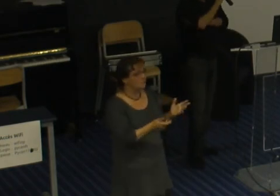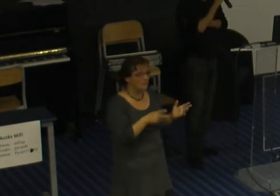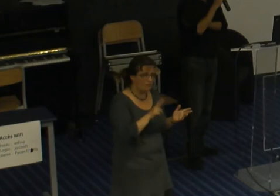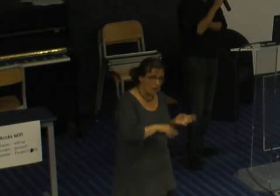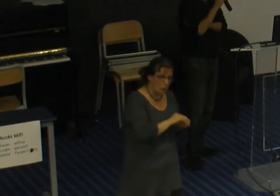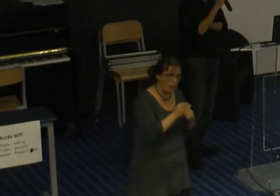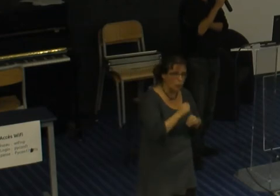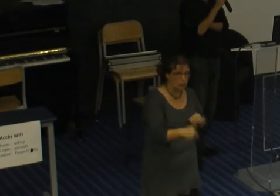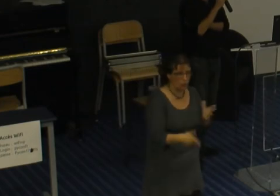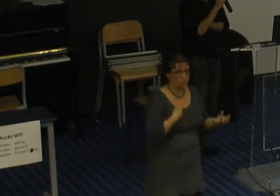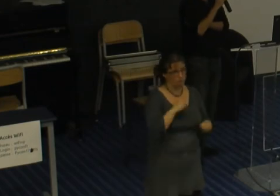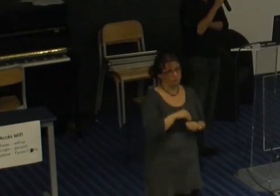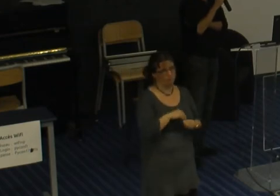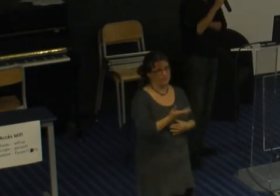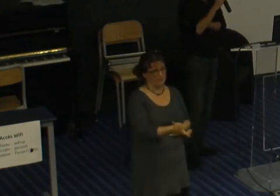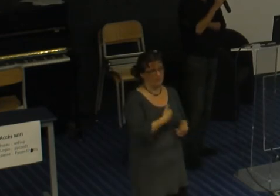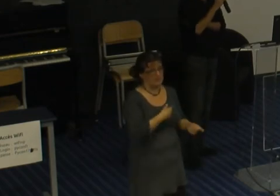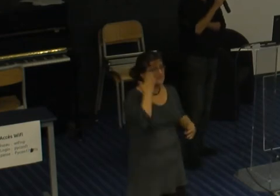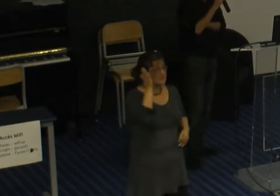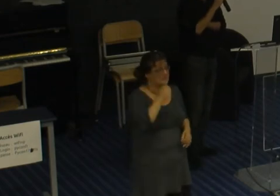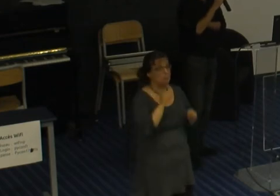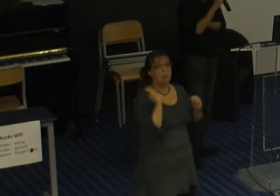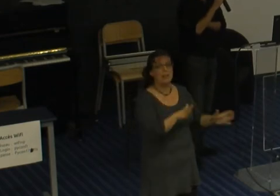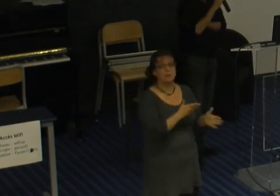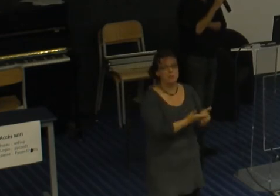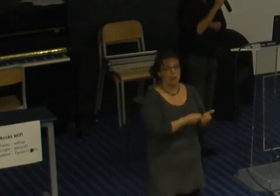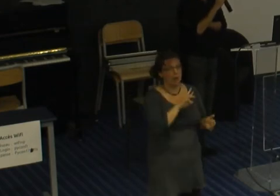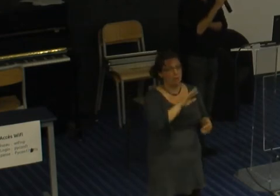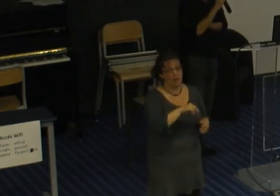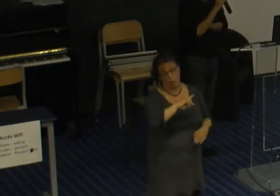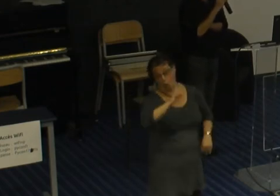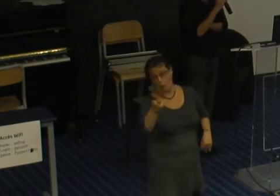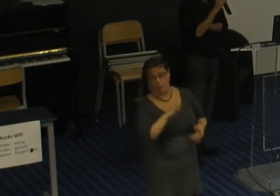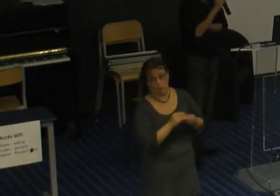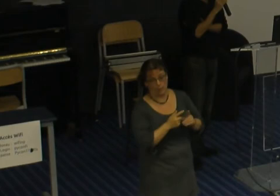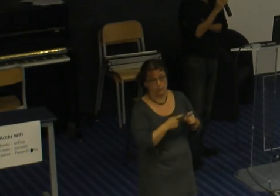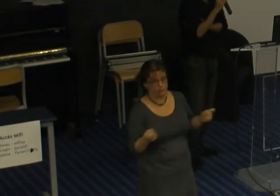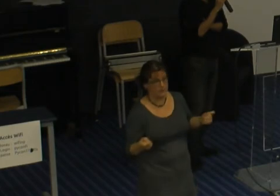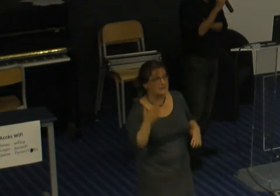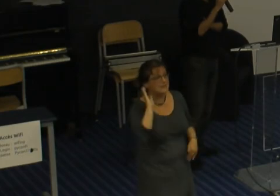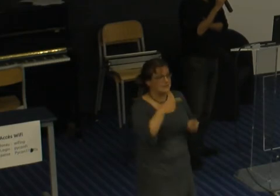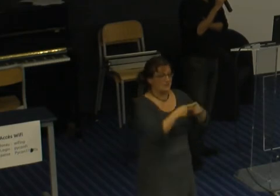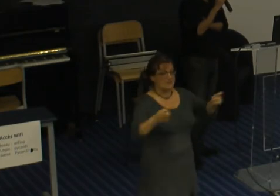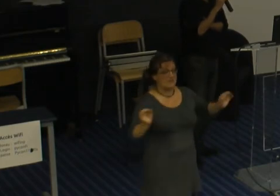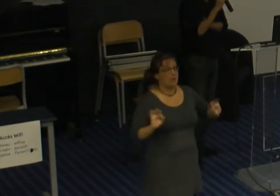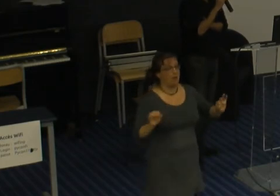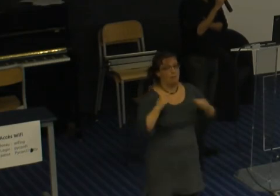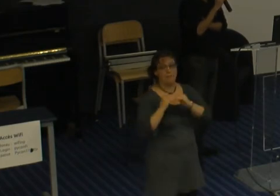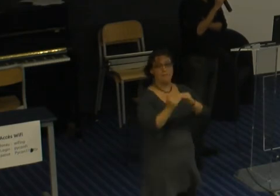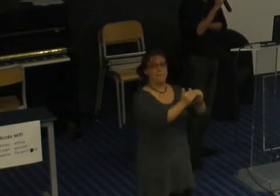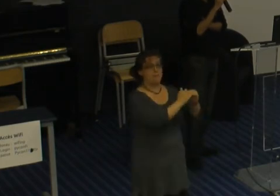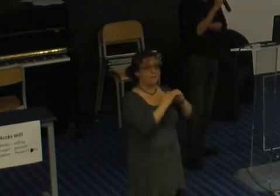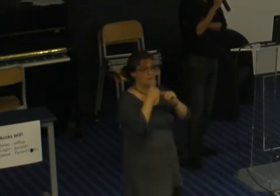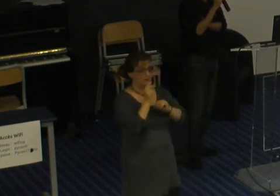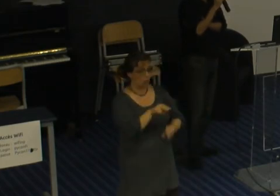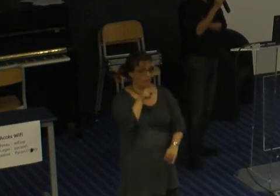fait ça a créé beaucoup d'autres problèmes qu'on ne voit pas la non-diversité ça crée un appauvrissement des points de vue je vais vous donner un exemple tout bête aujourd'hui